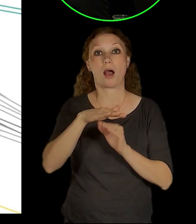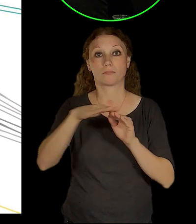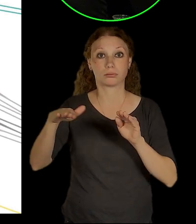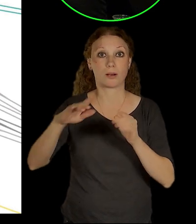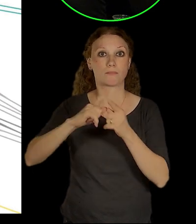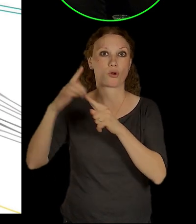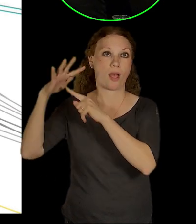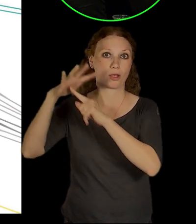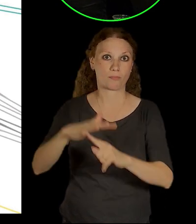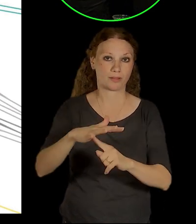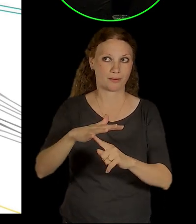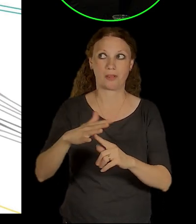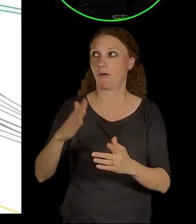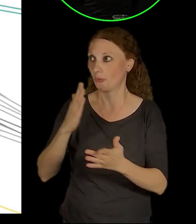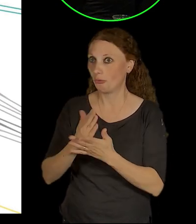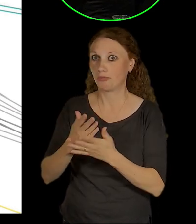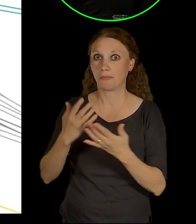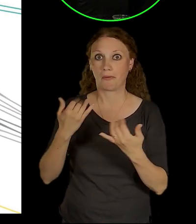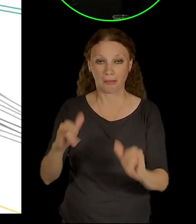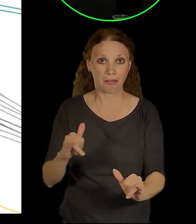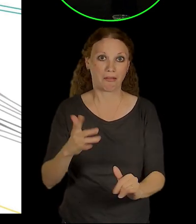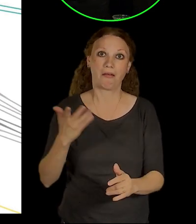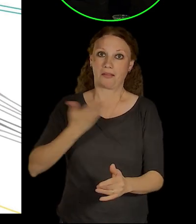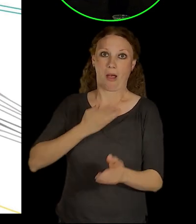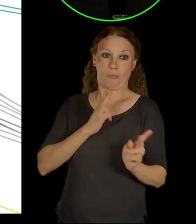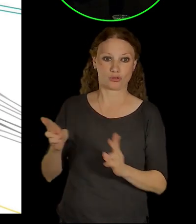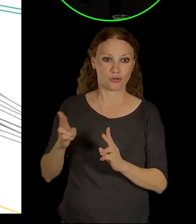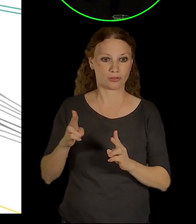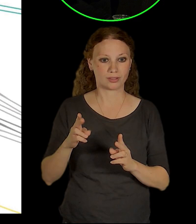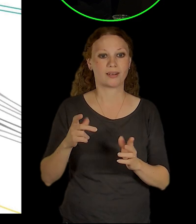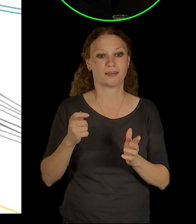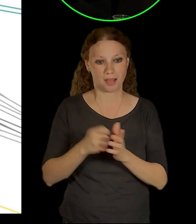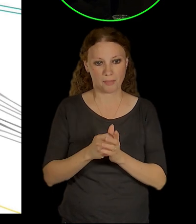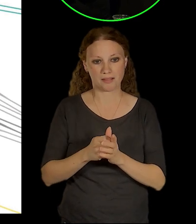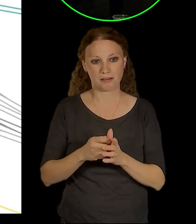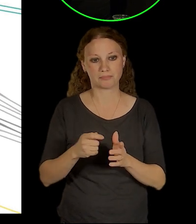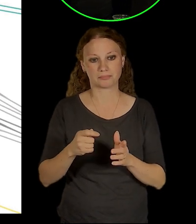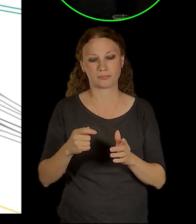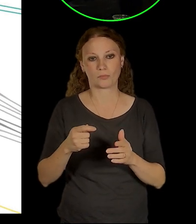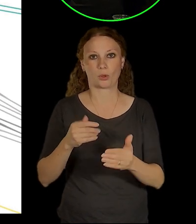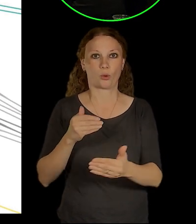vlastně řešíme helioport. Takže odstravňujeme závorku a asi opravdu tady vznikne ten